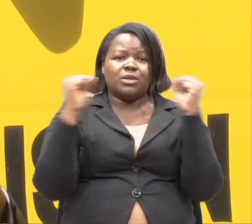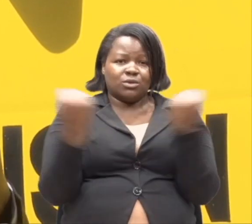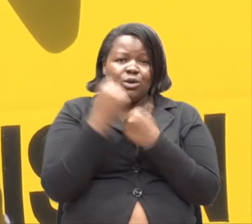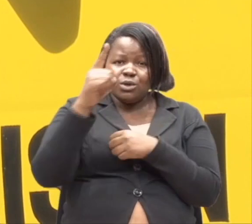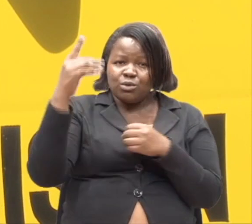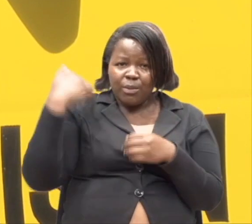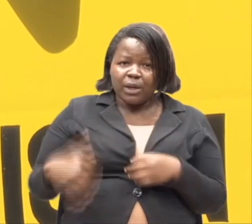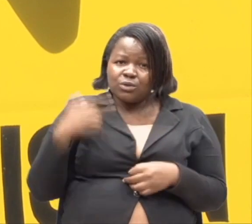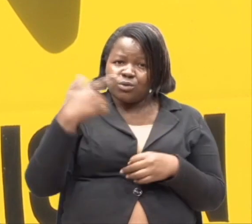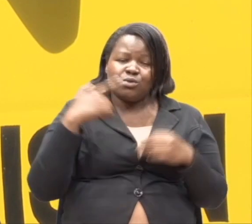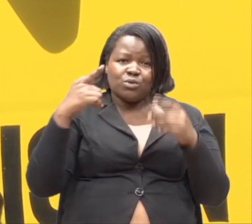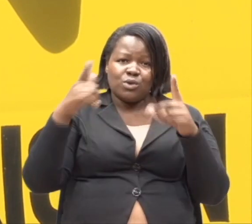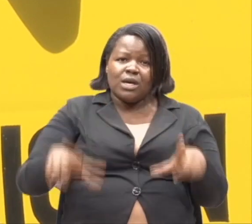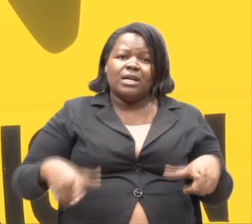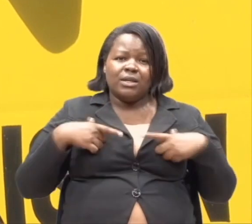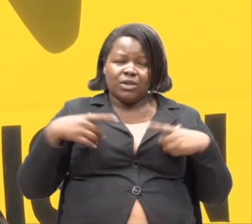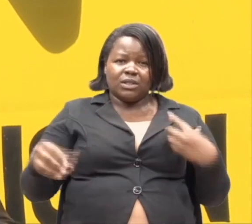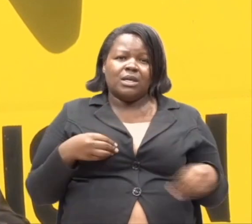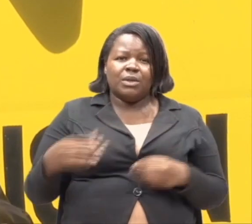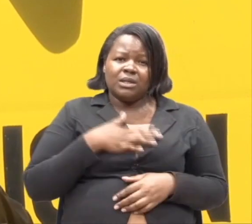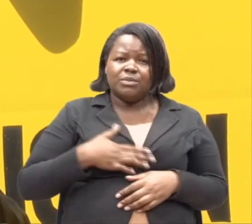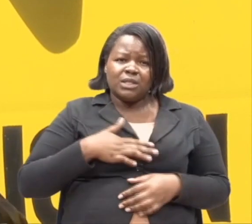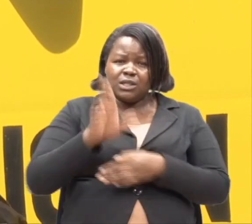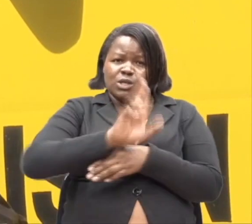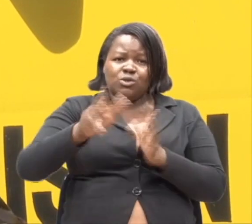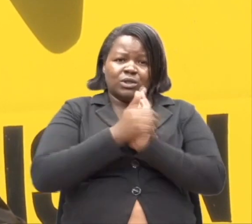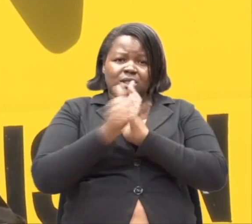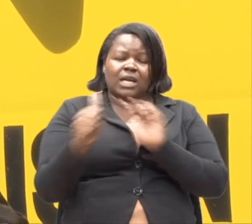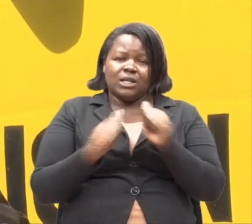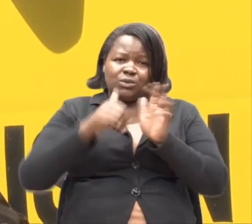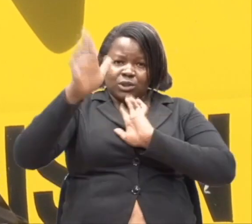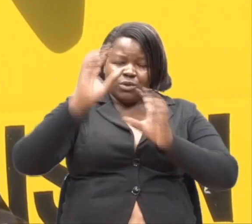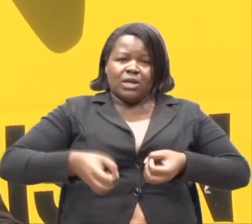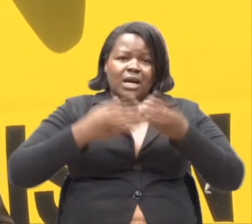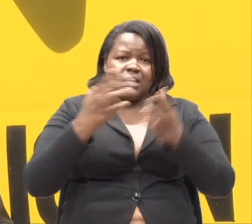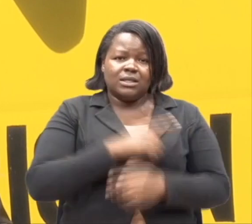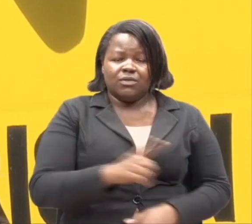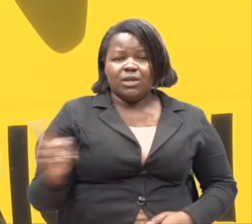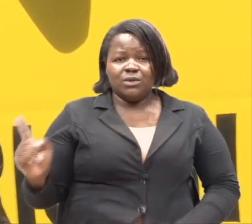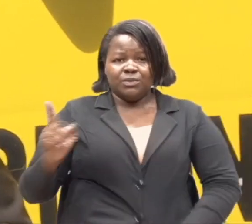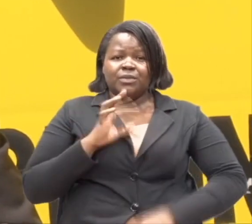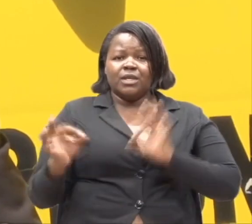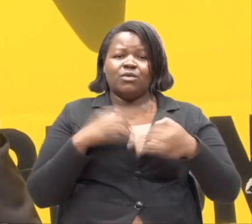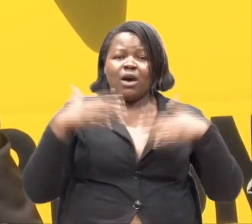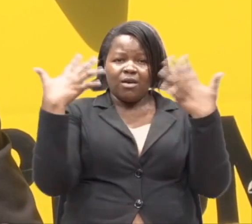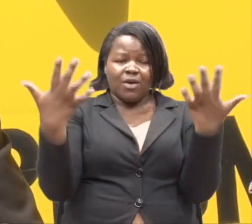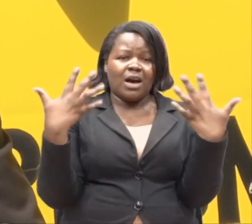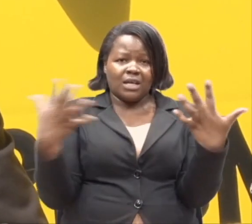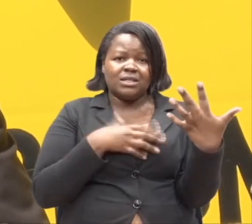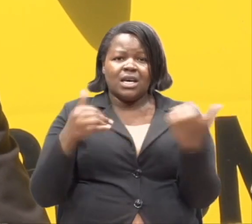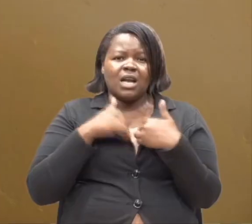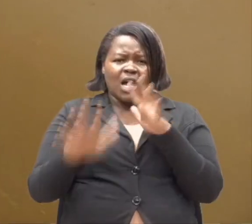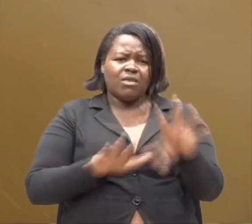unaishi na ulemavu. Wewe si mulemavu. Tumiwe ya vipa wabi yako. Vile mungu amekupatia. Kama unamikono